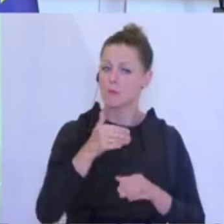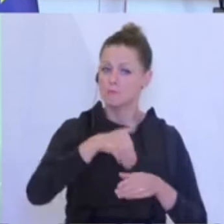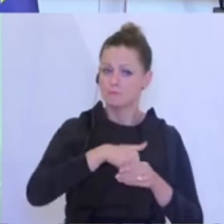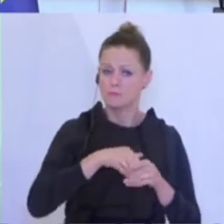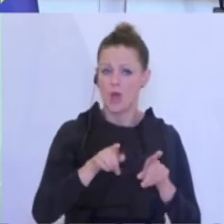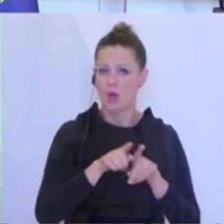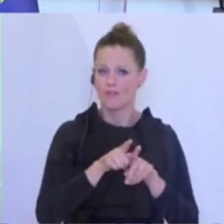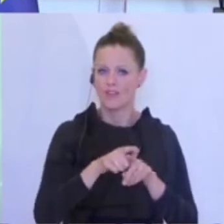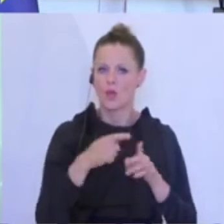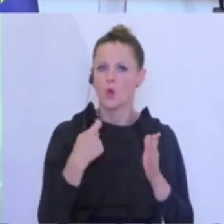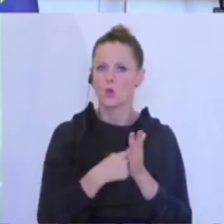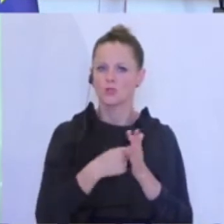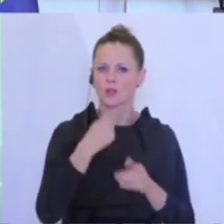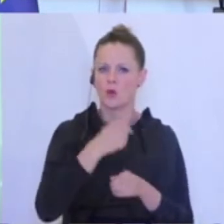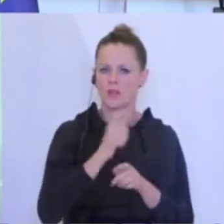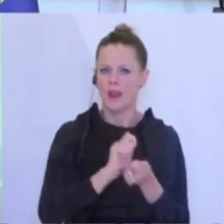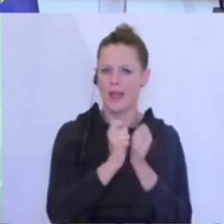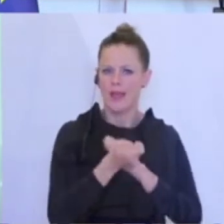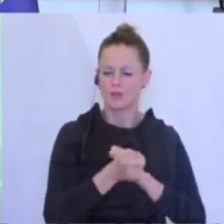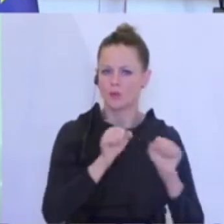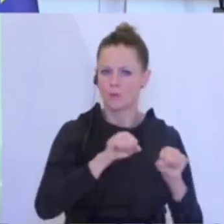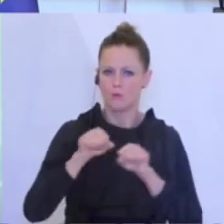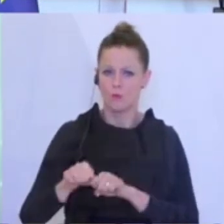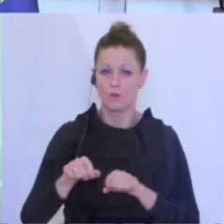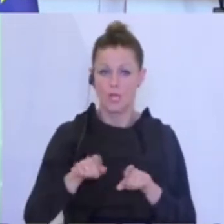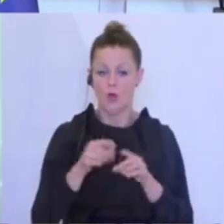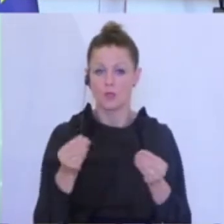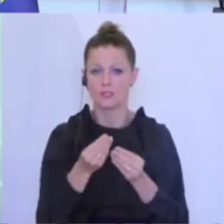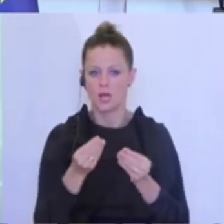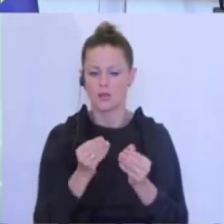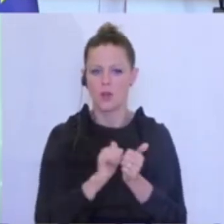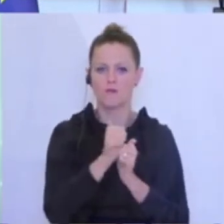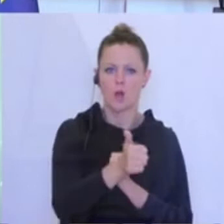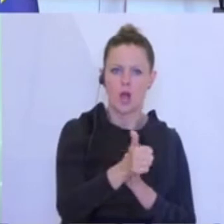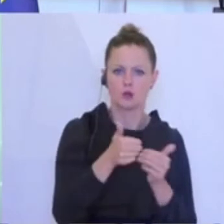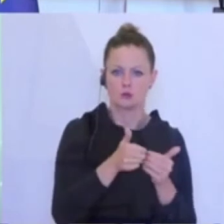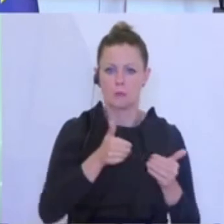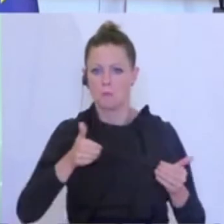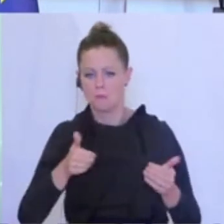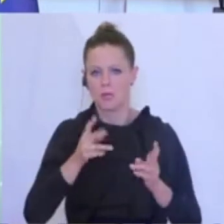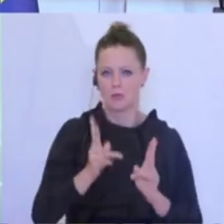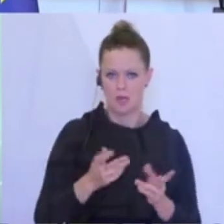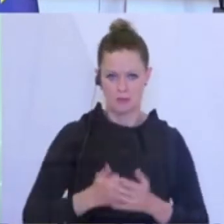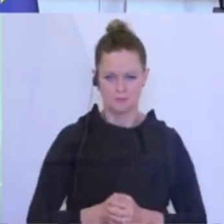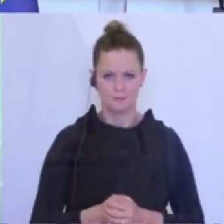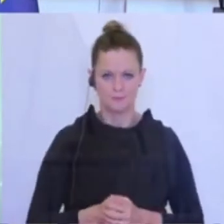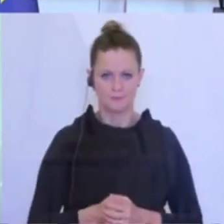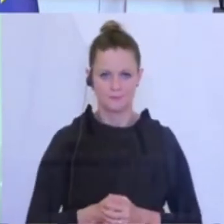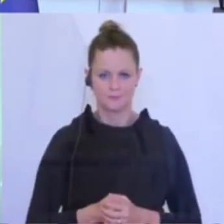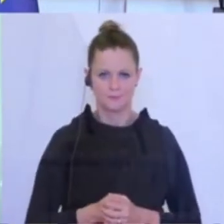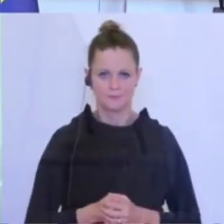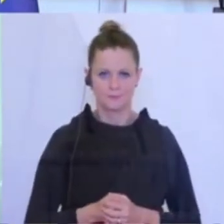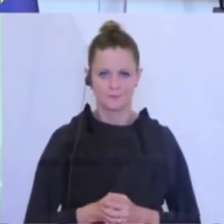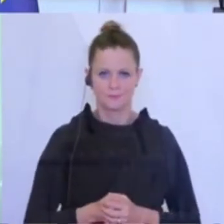Veränderungen vornehmen und man kann auch Fortziehungen vornehmen, soweit die sinnvoll ist. Pläne,